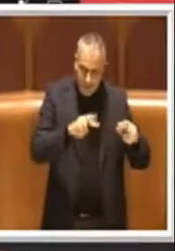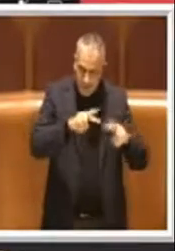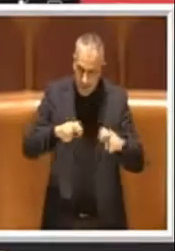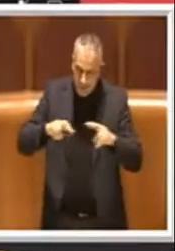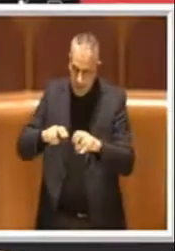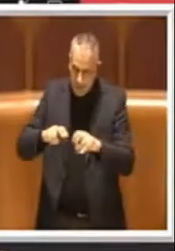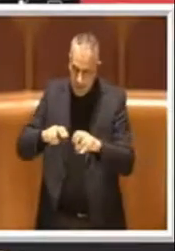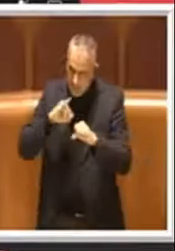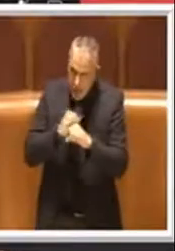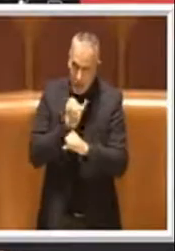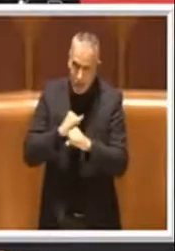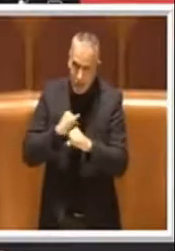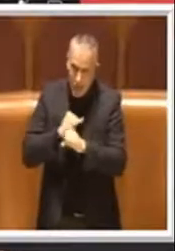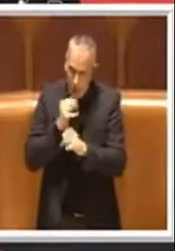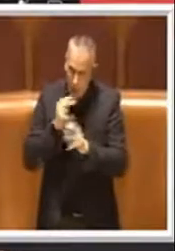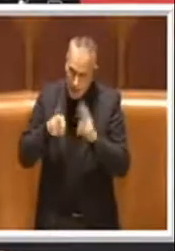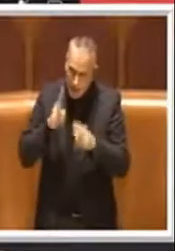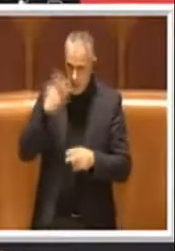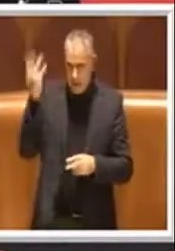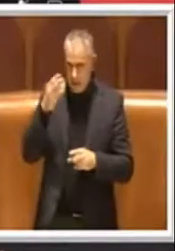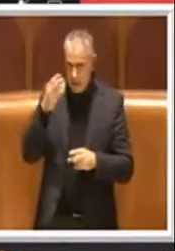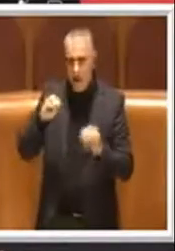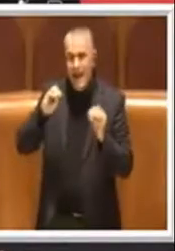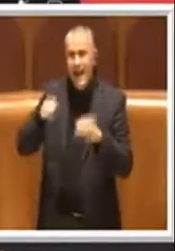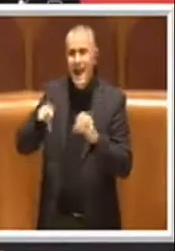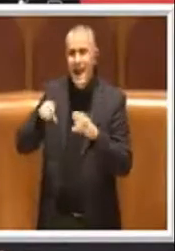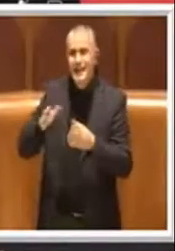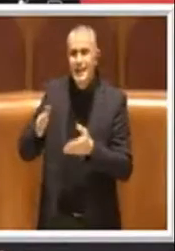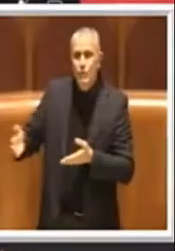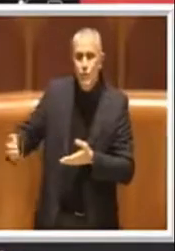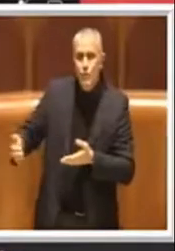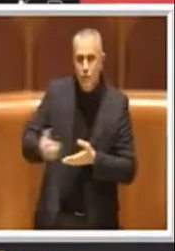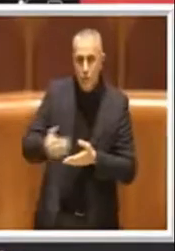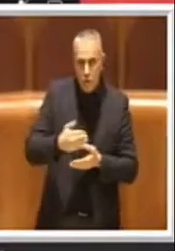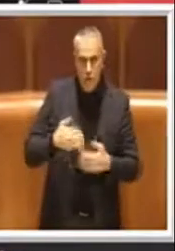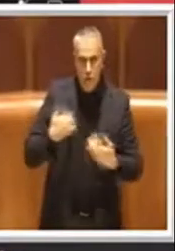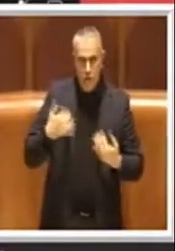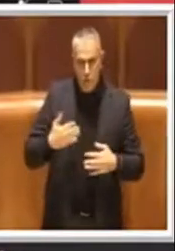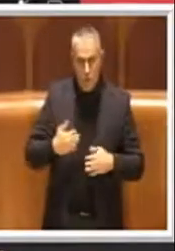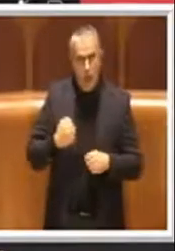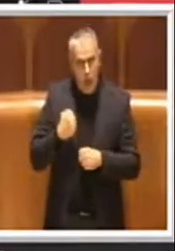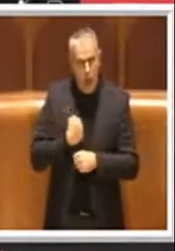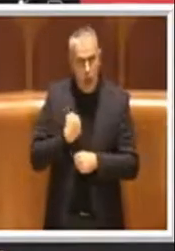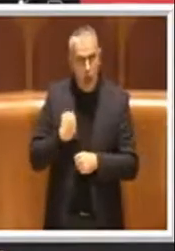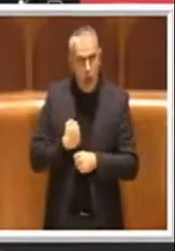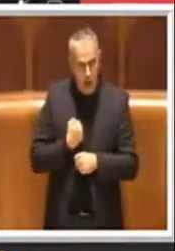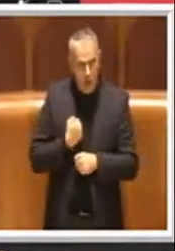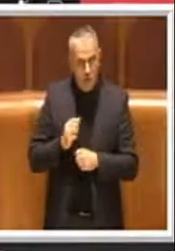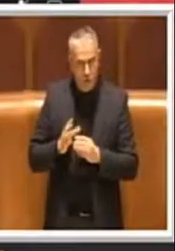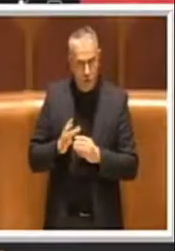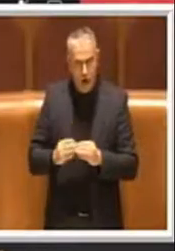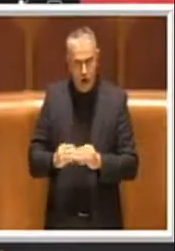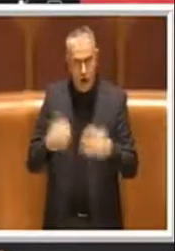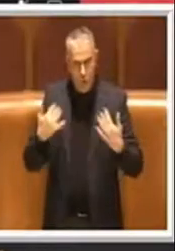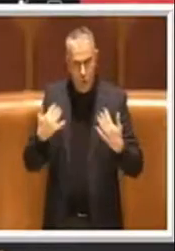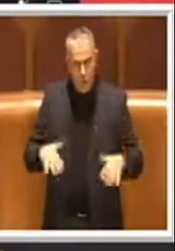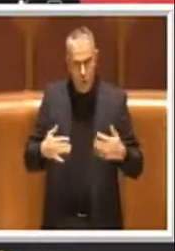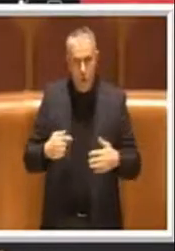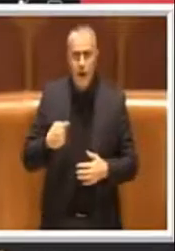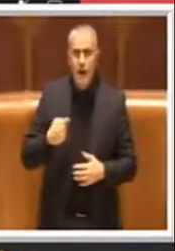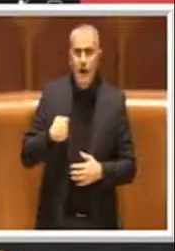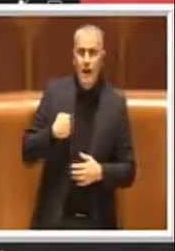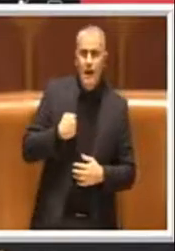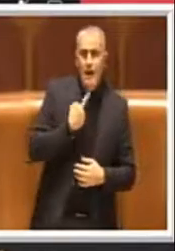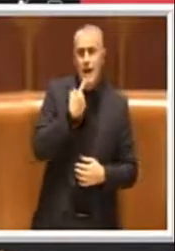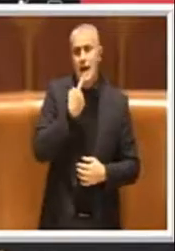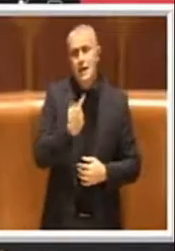riguarda i rifiuti,'è da fare molto poi, non sto dicendo che